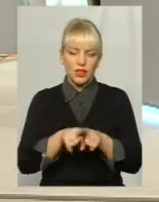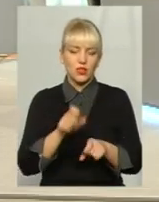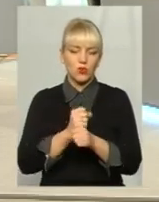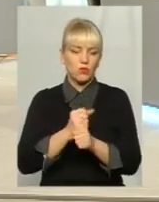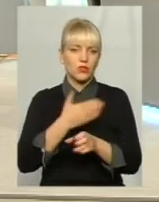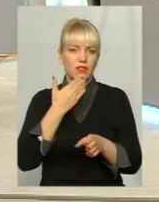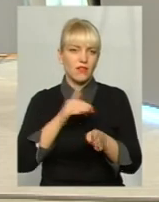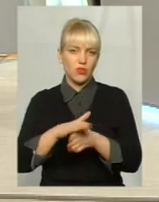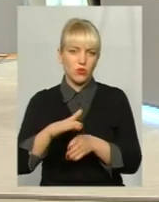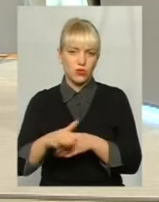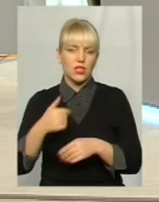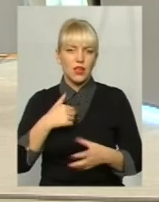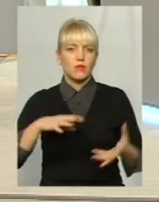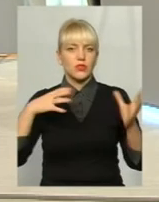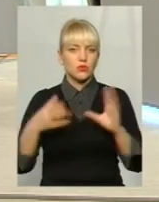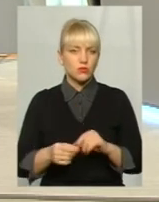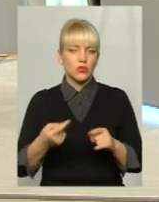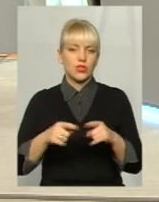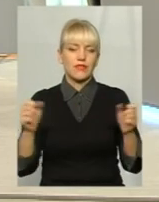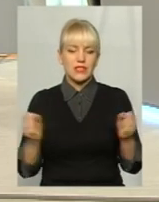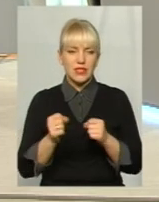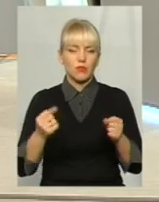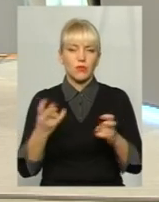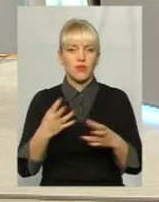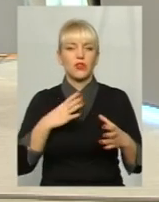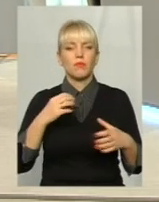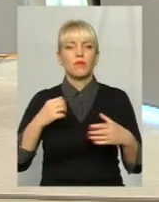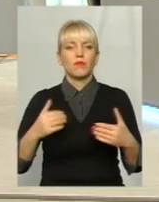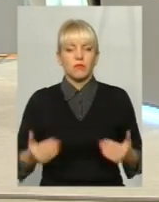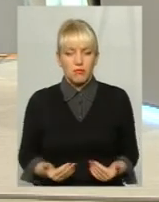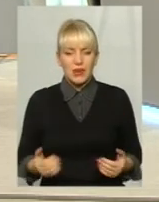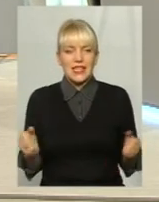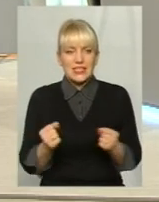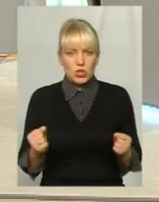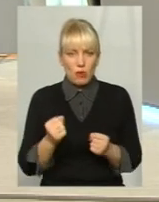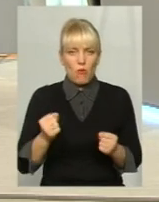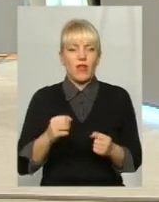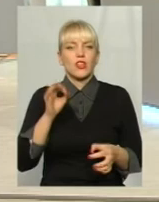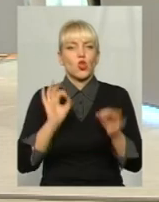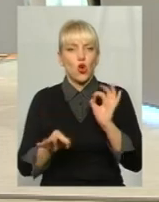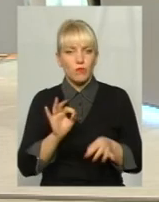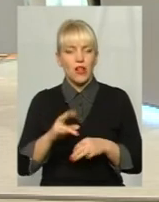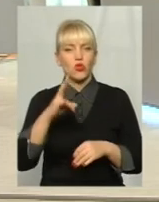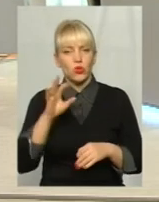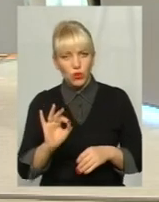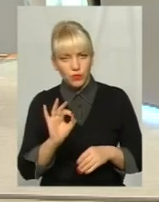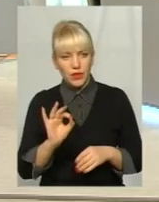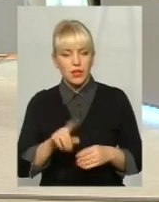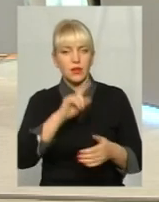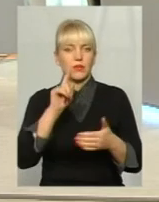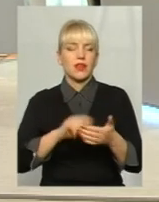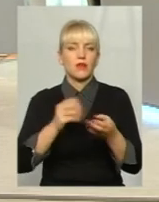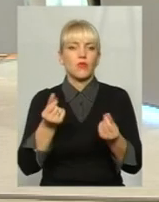підсумую, начебто зиму маємо перезимувати нормально. Але... Я в цьому впевнений. Але питання по